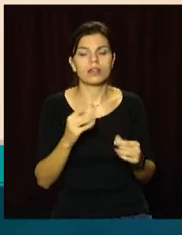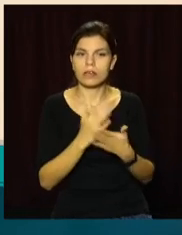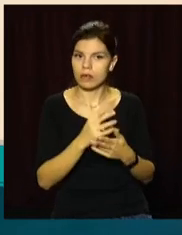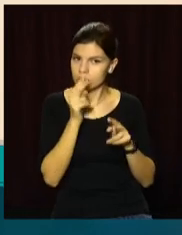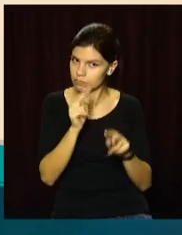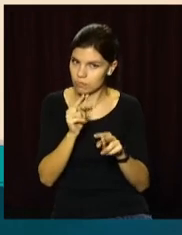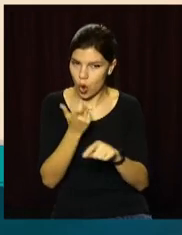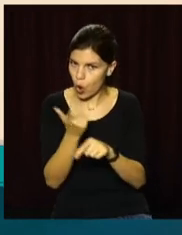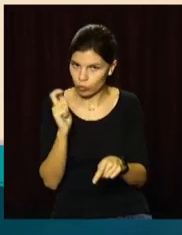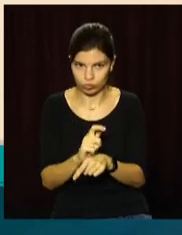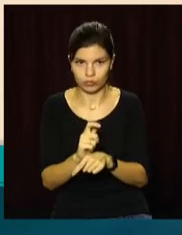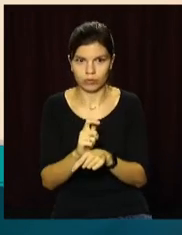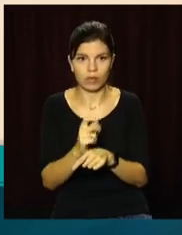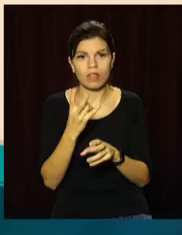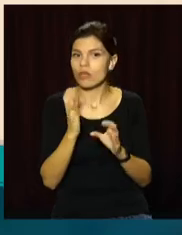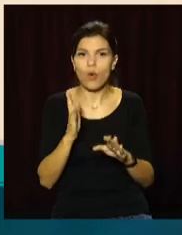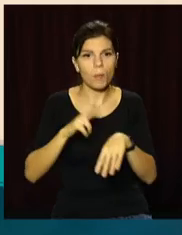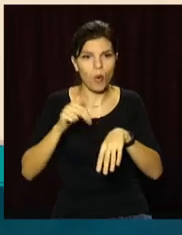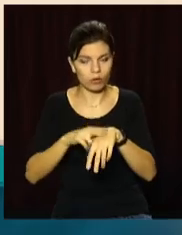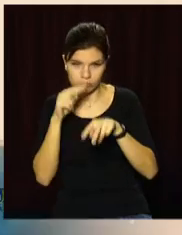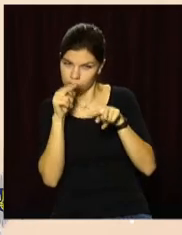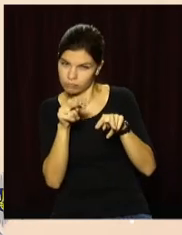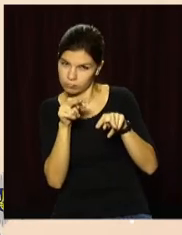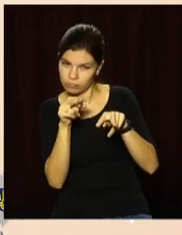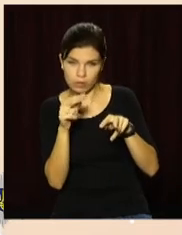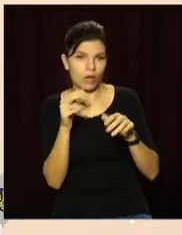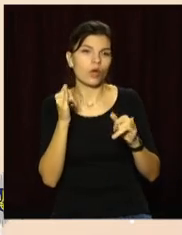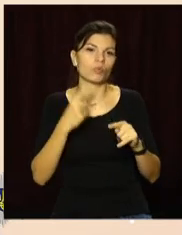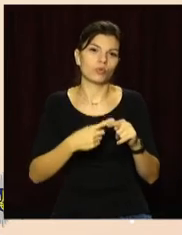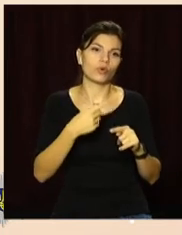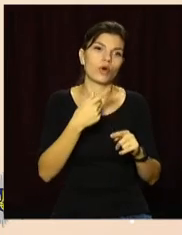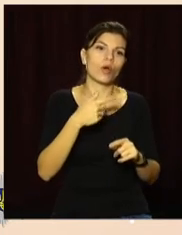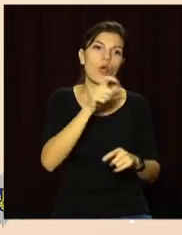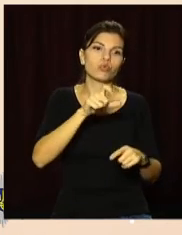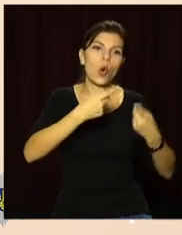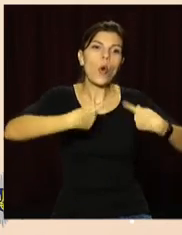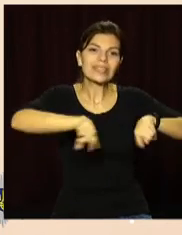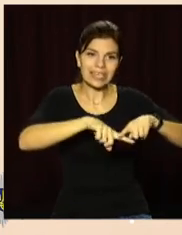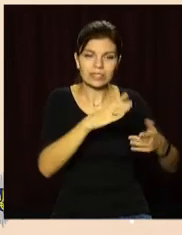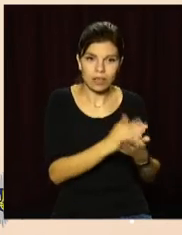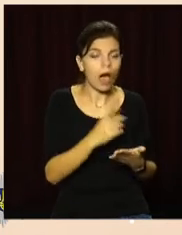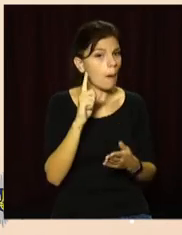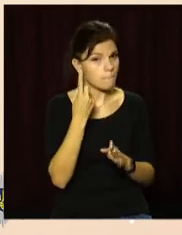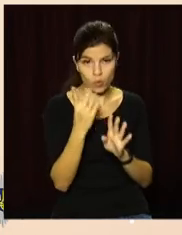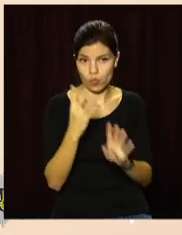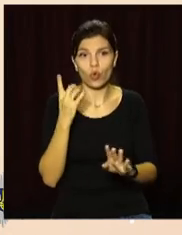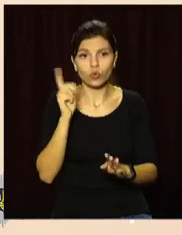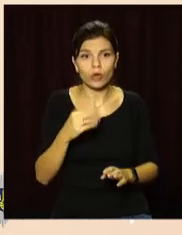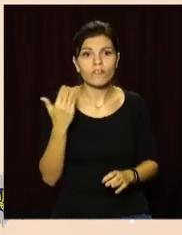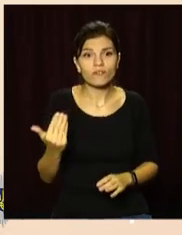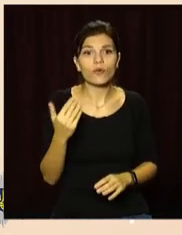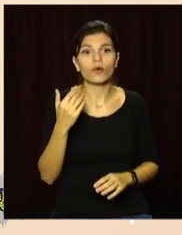спостереження, і не тільки зі сторони поліції, і незалежних спостерегачів, чи громадських організацій, а вперше за все їхніх